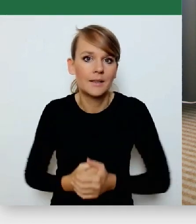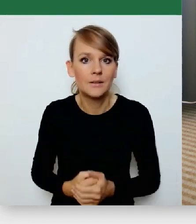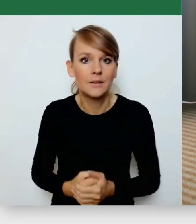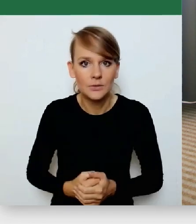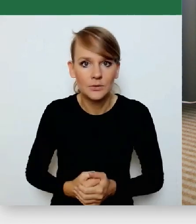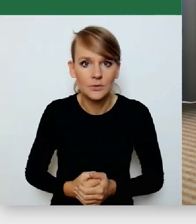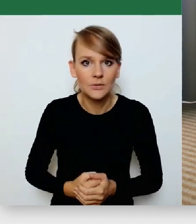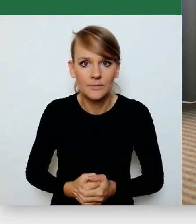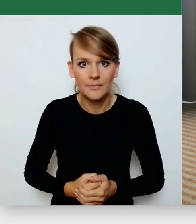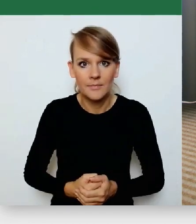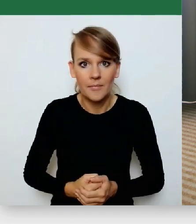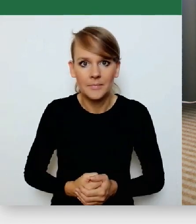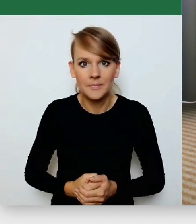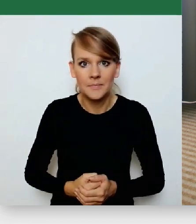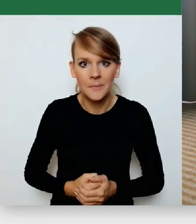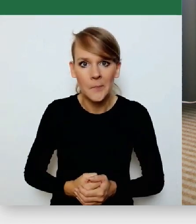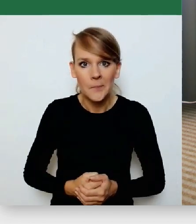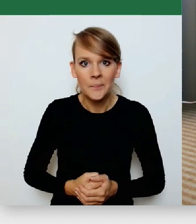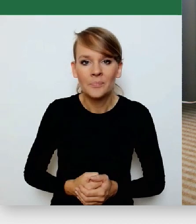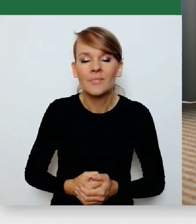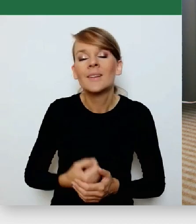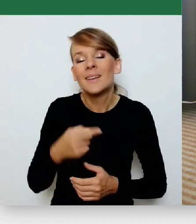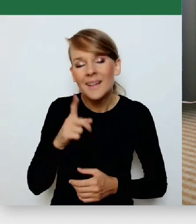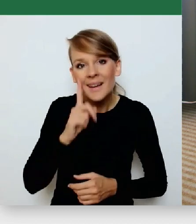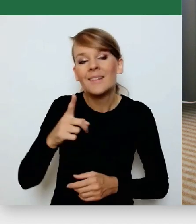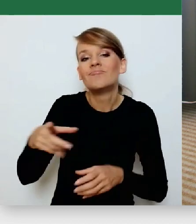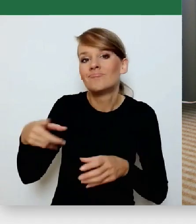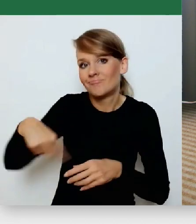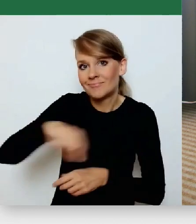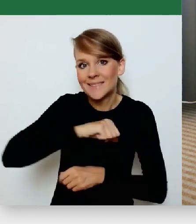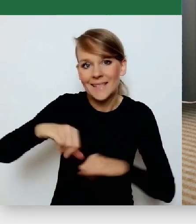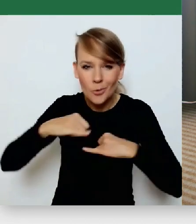samorządowcy zawsze potrafią się zorganizować,